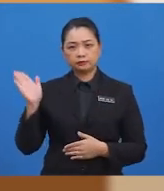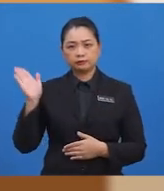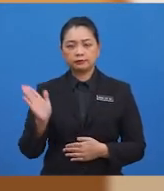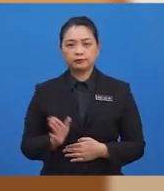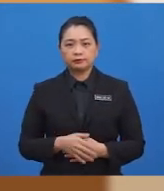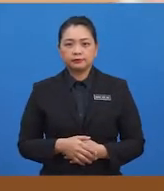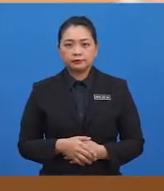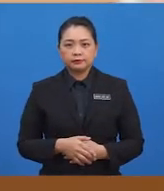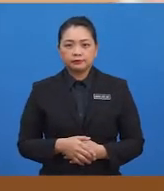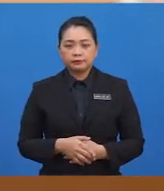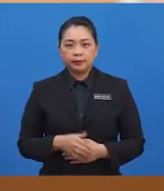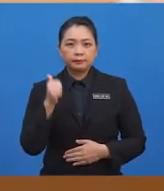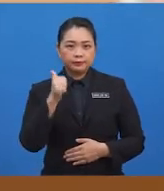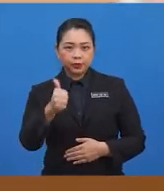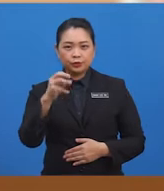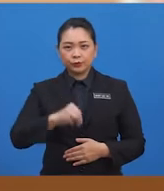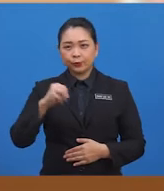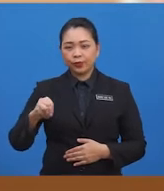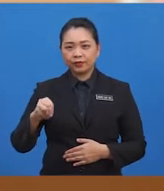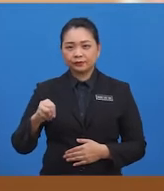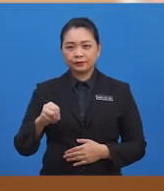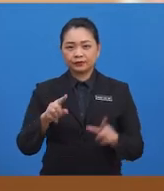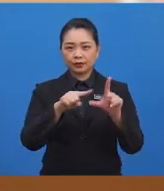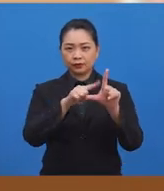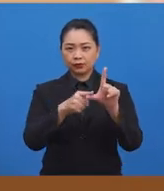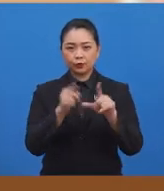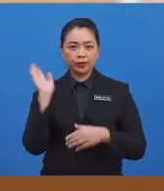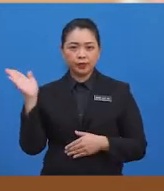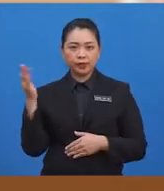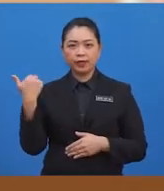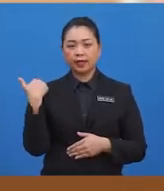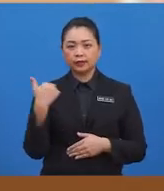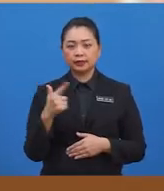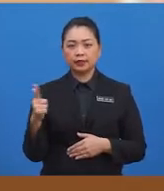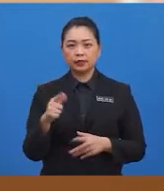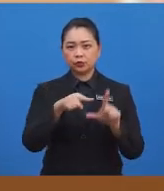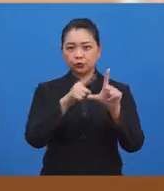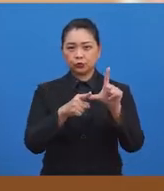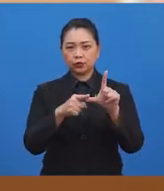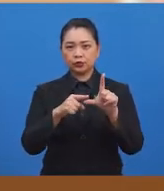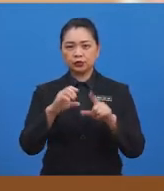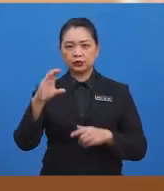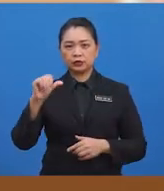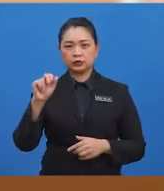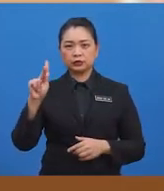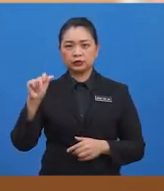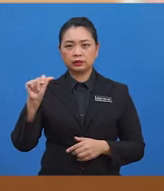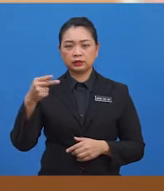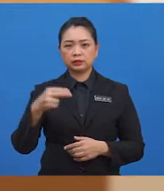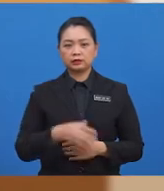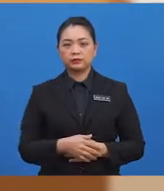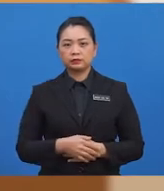Bagus, murid-murid. Sudut ini merupakan sudut cakar.